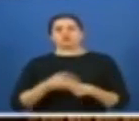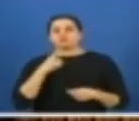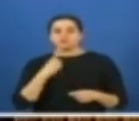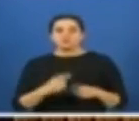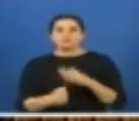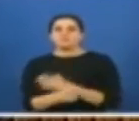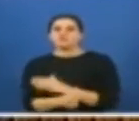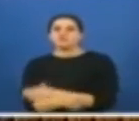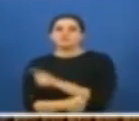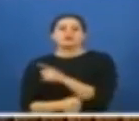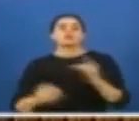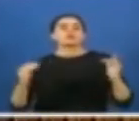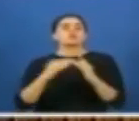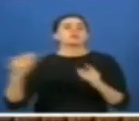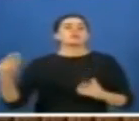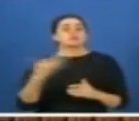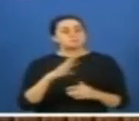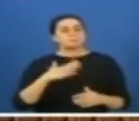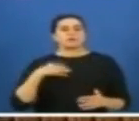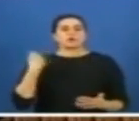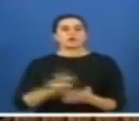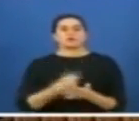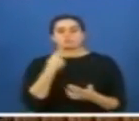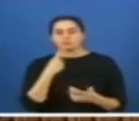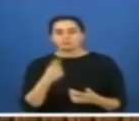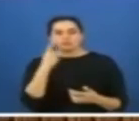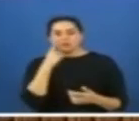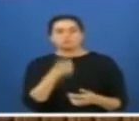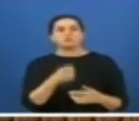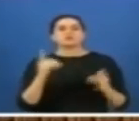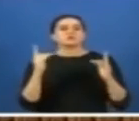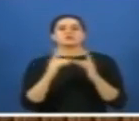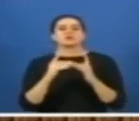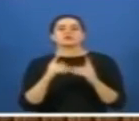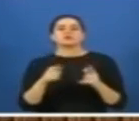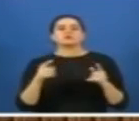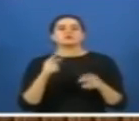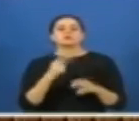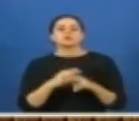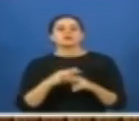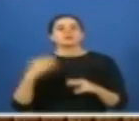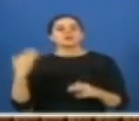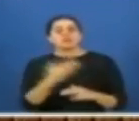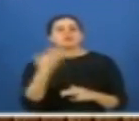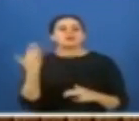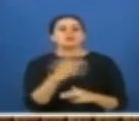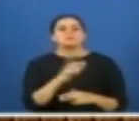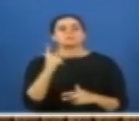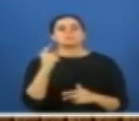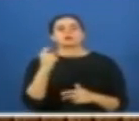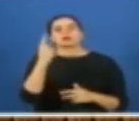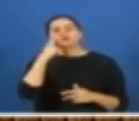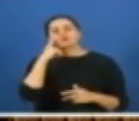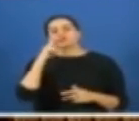Vatandaş buradan geçmese de ben ödeyeceğim. Bu köprünün adı ne? Deli Dumrul Köprüsü. Geçsen de geçmesen de parayı